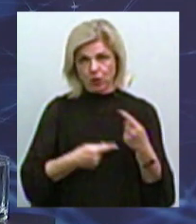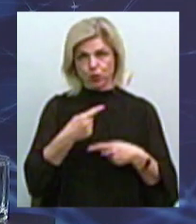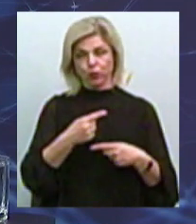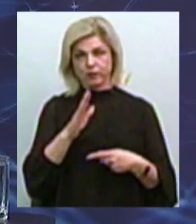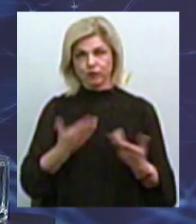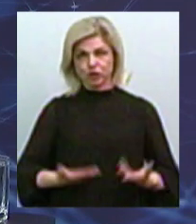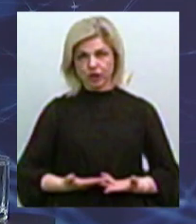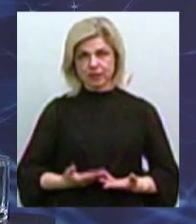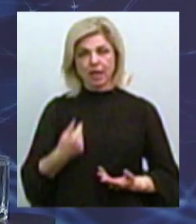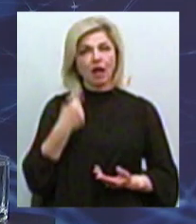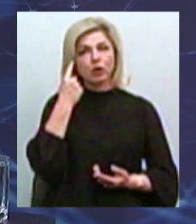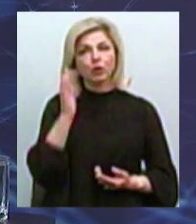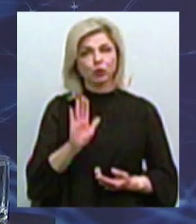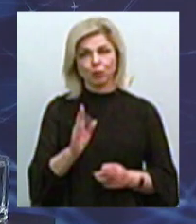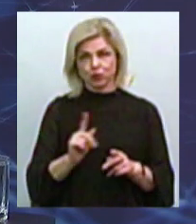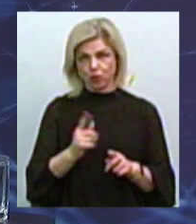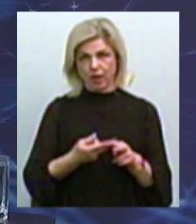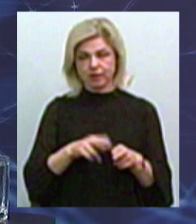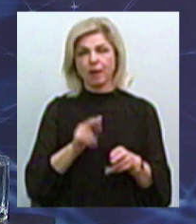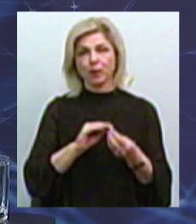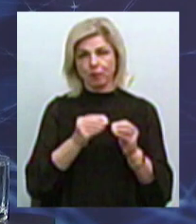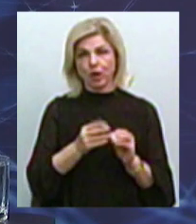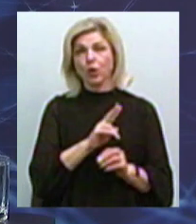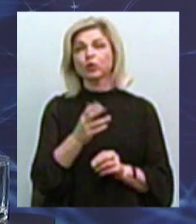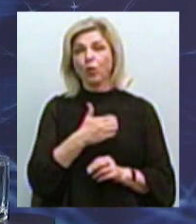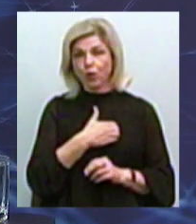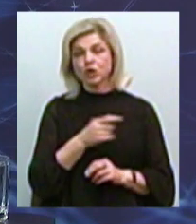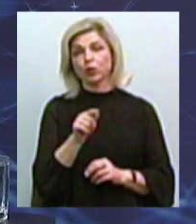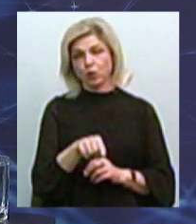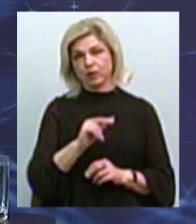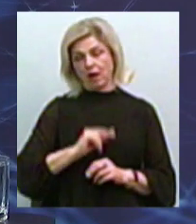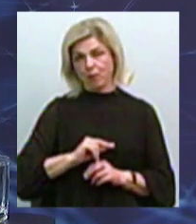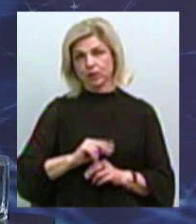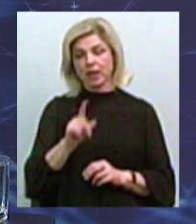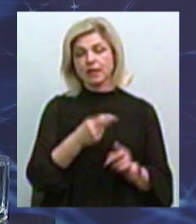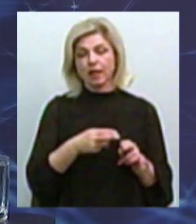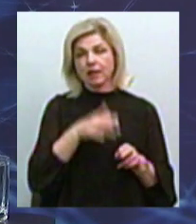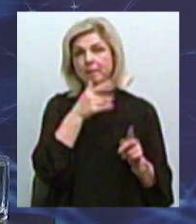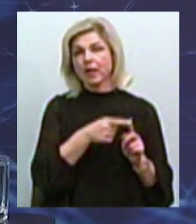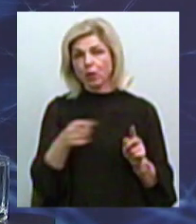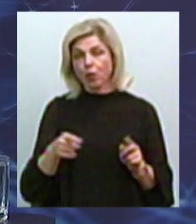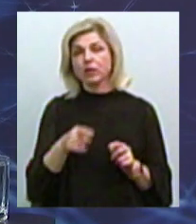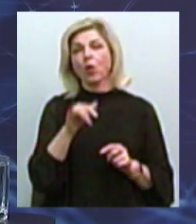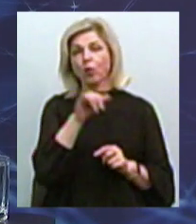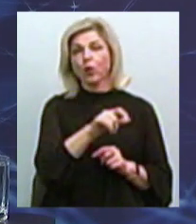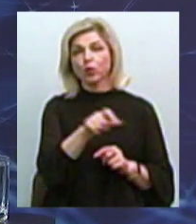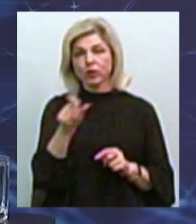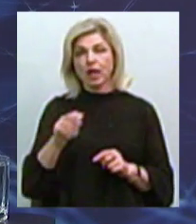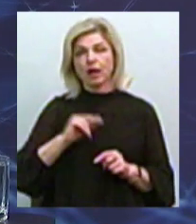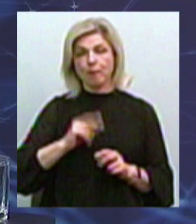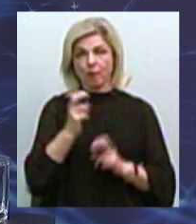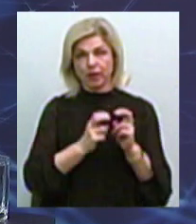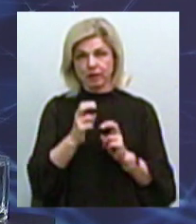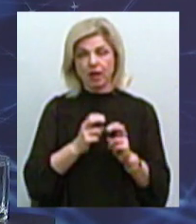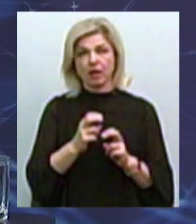Я не думаю, что это есть проблема. Тех, кто хочет работать, тот работает. За этот период времени у людей, работников предприятия,